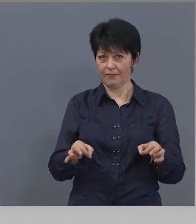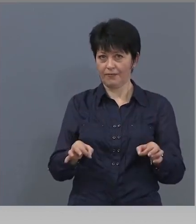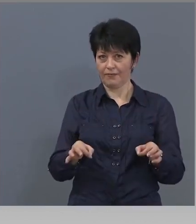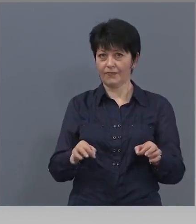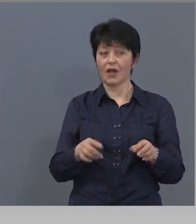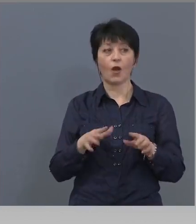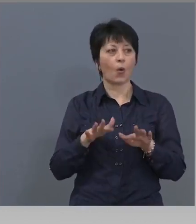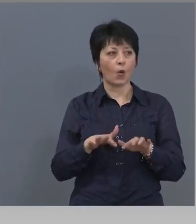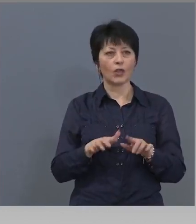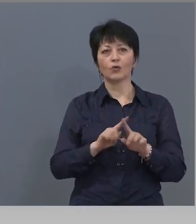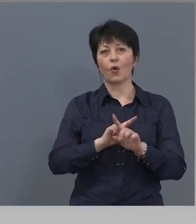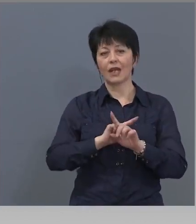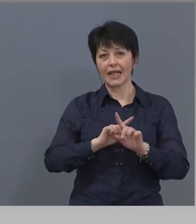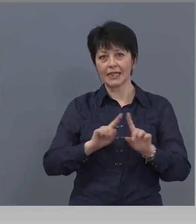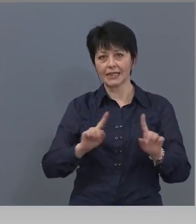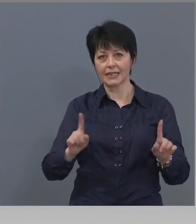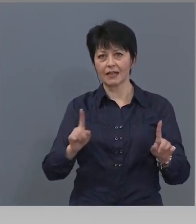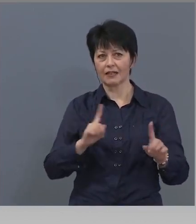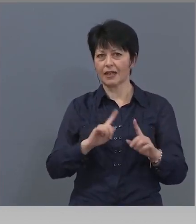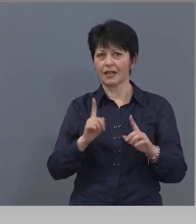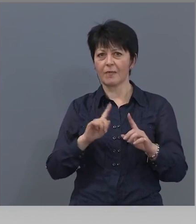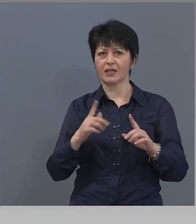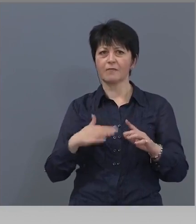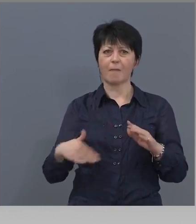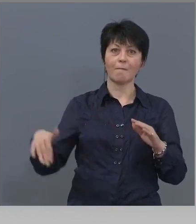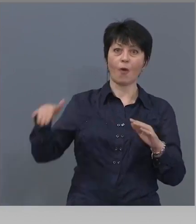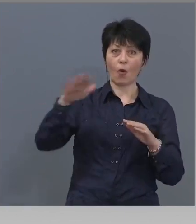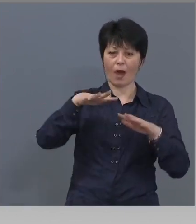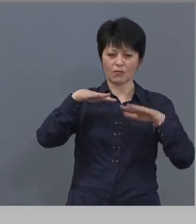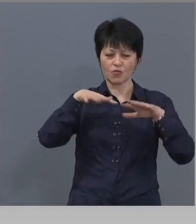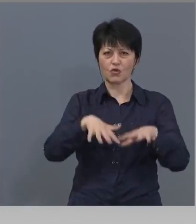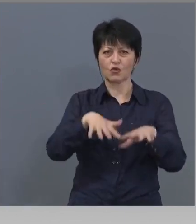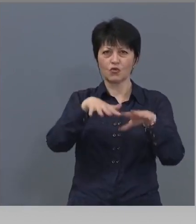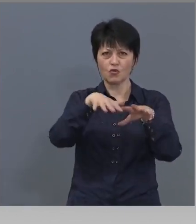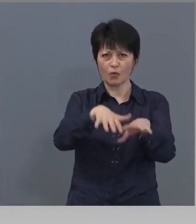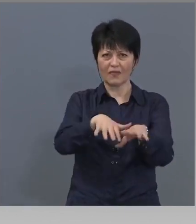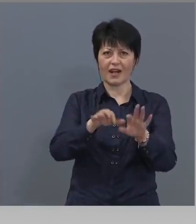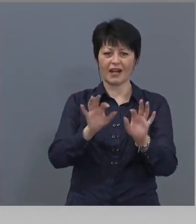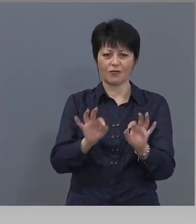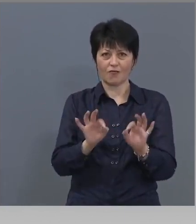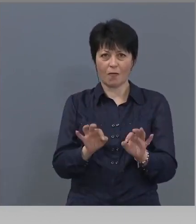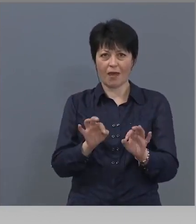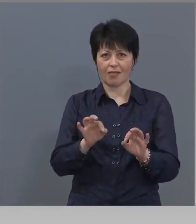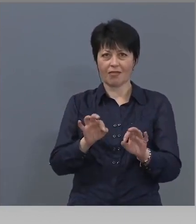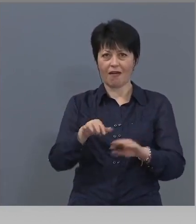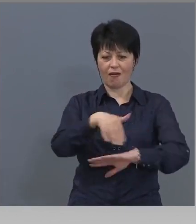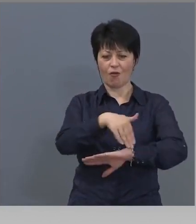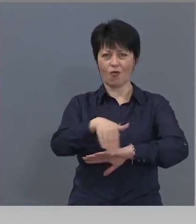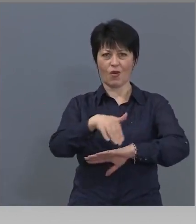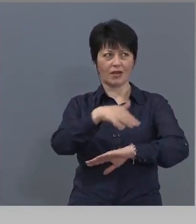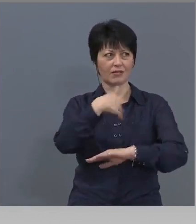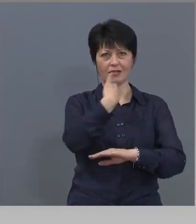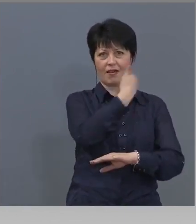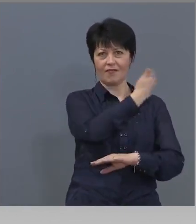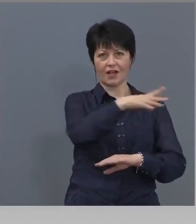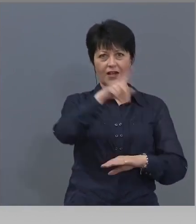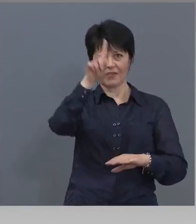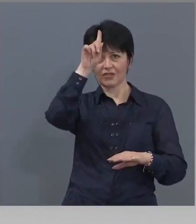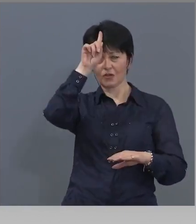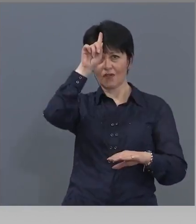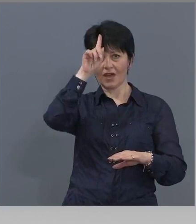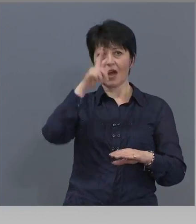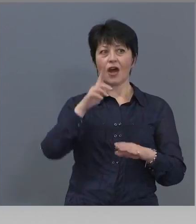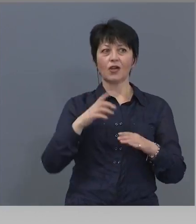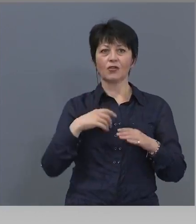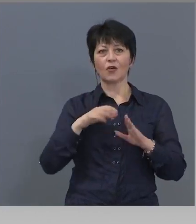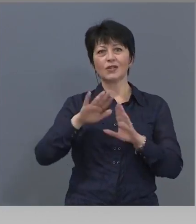които не са и няма да има по-голямо струпване, от което в момента на улицата в София. но сме си оставили да